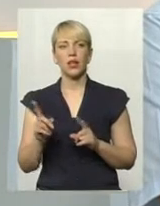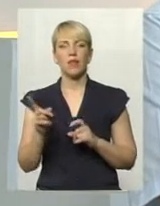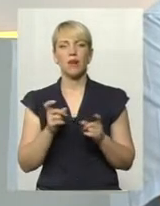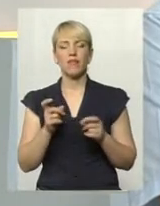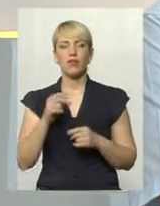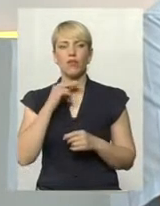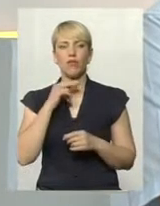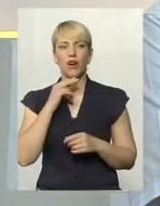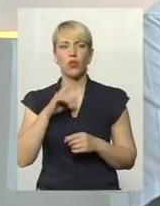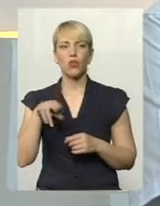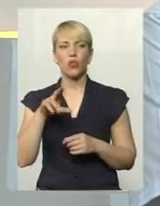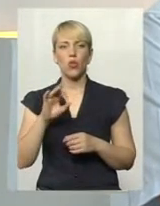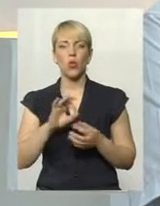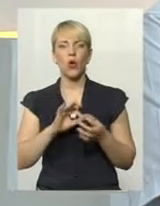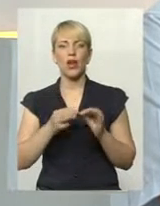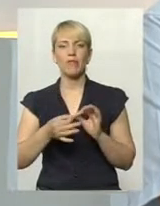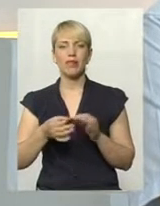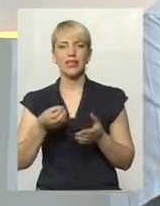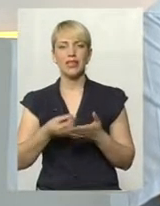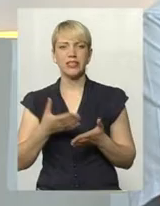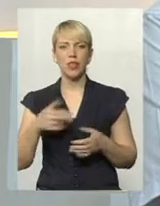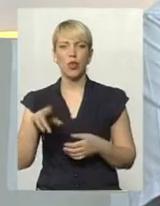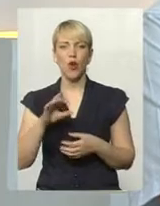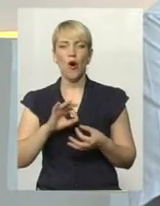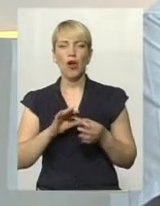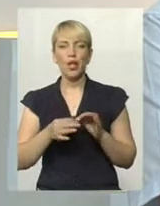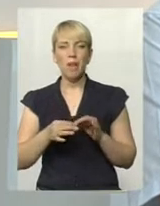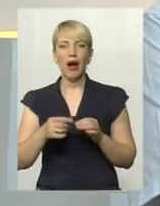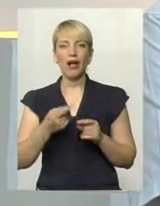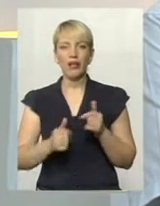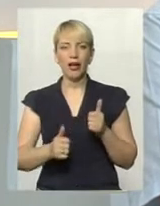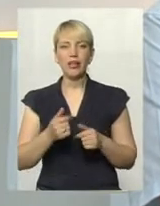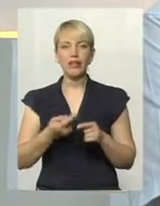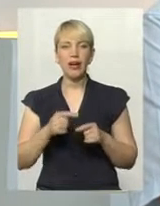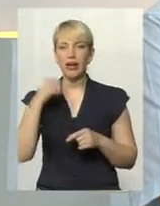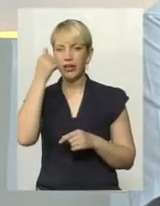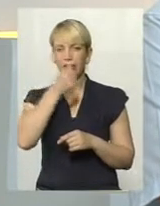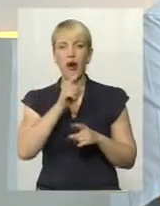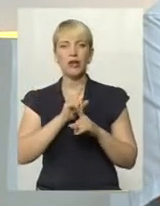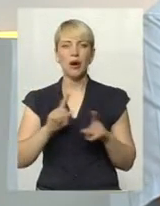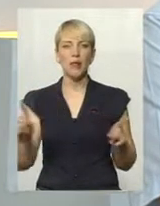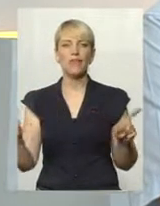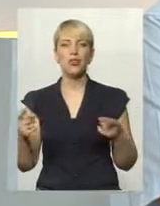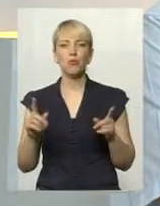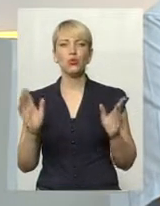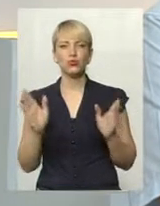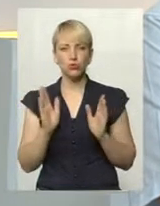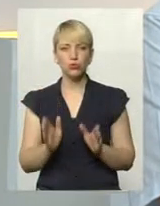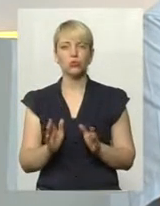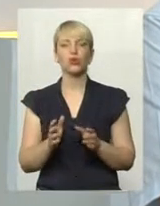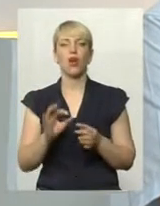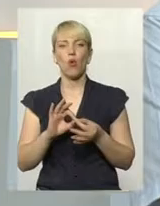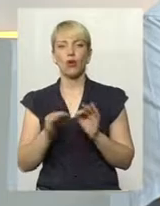увагу до олімпійських цінностей, саме до Олімпіади. Якраз цей рік особливий, тому що відбудуться Олімпійські ігри